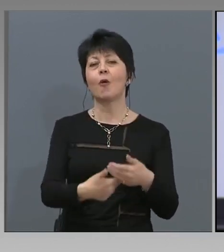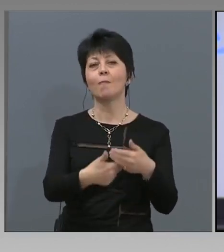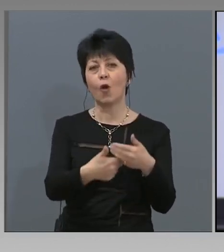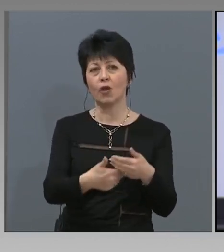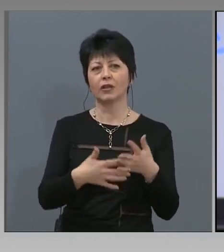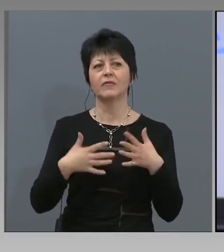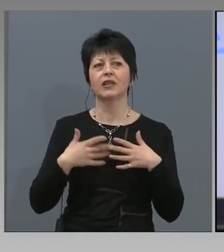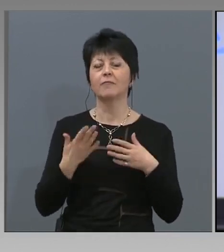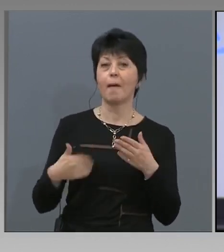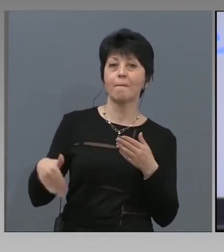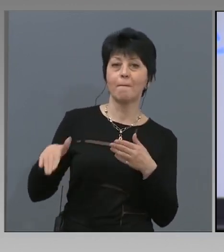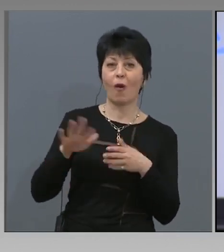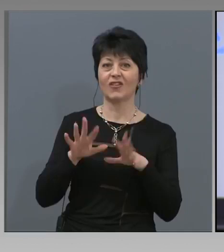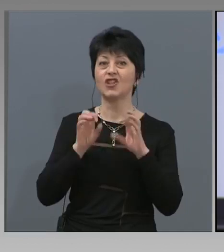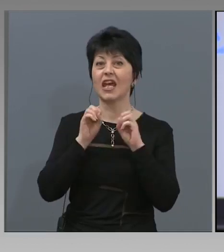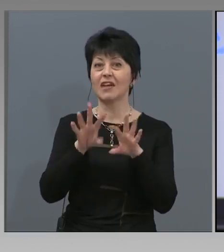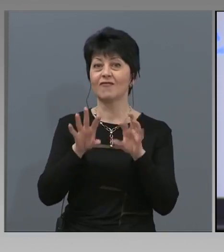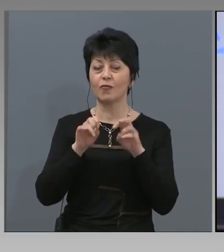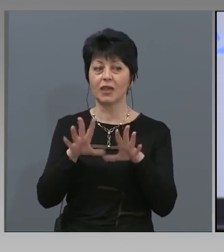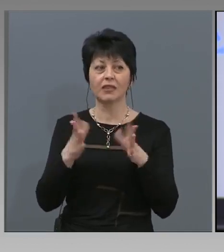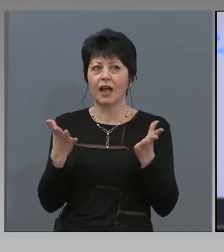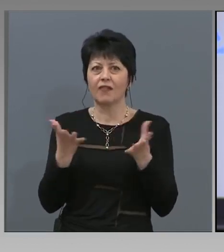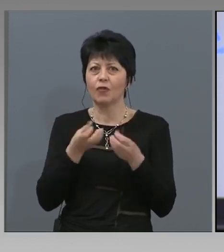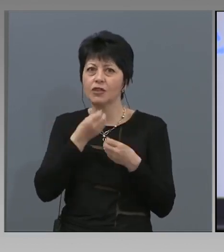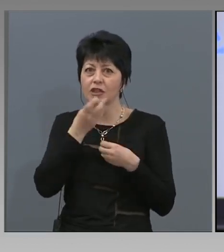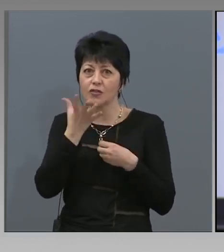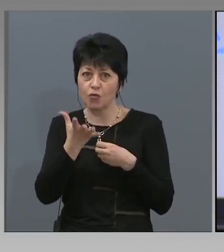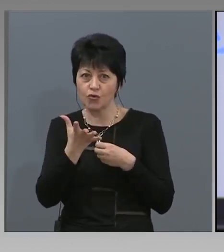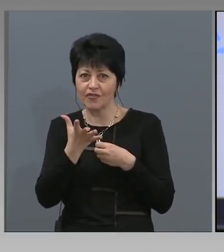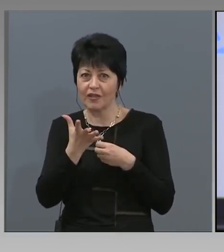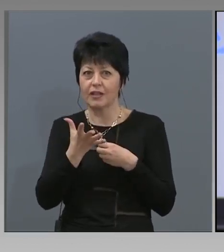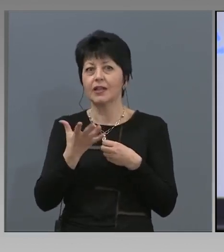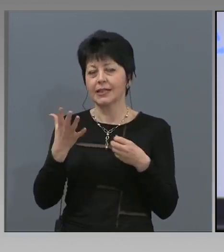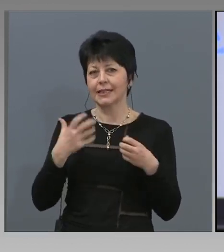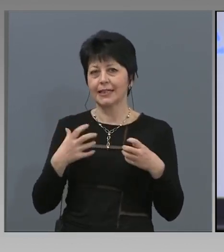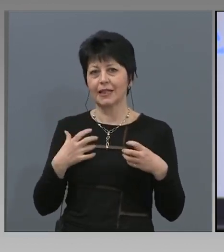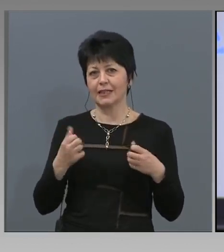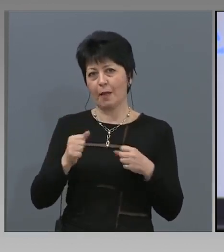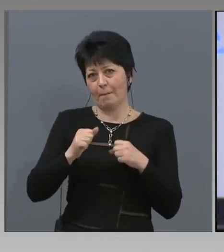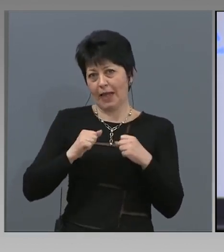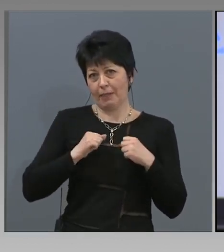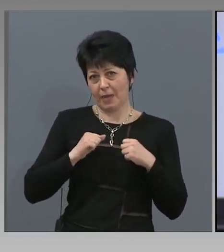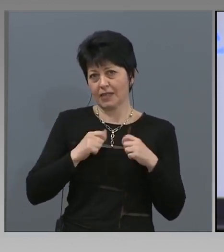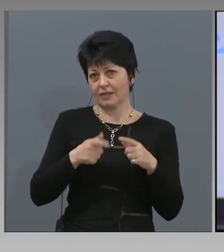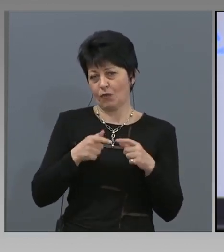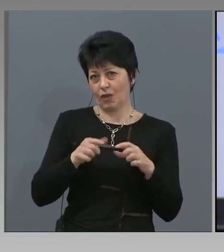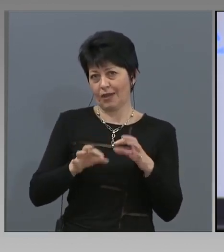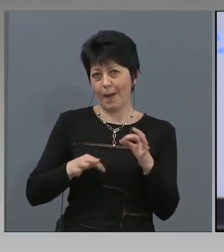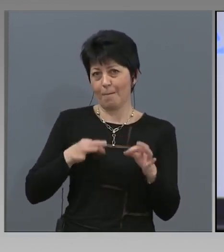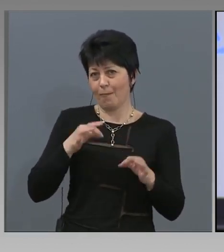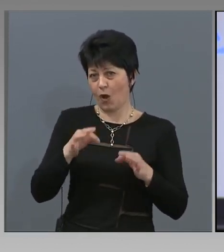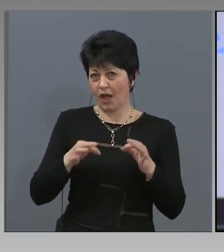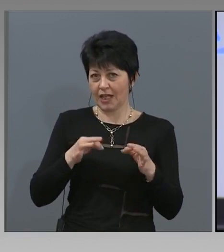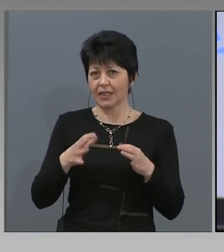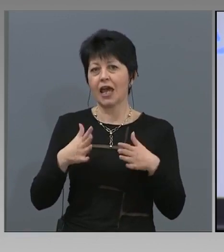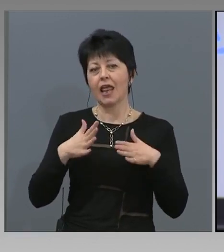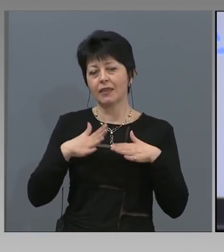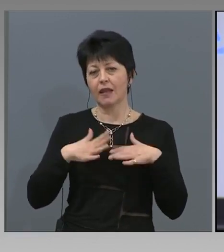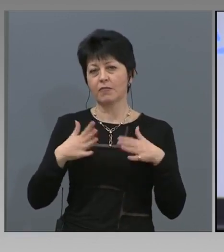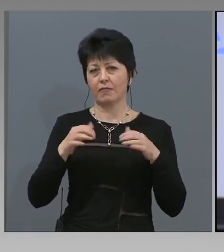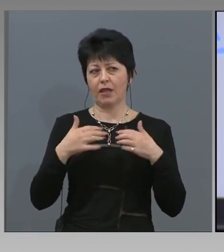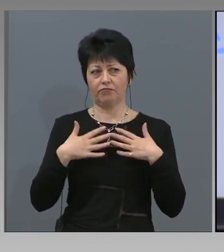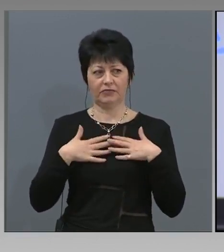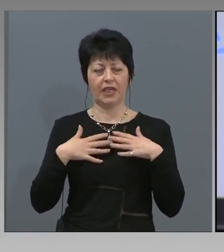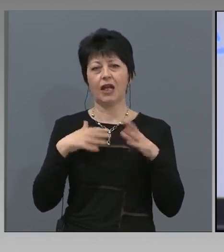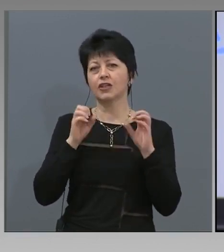какво се случва, така че по по-добър начин да обградим болестта, да имаме нашите информационни